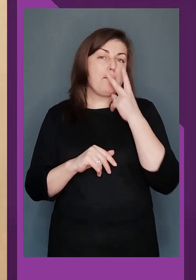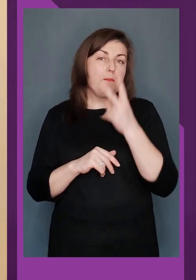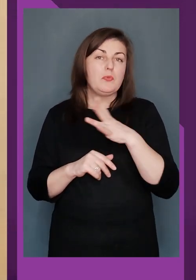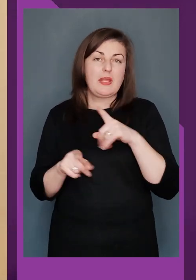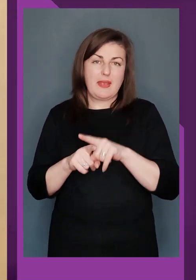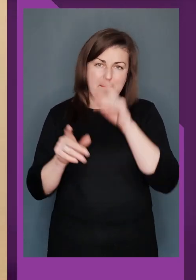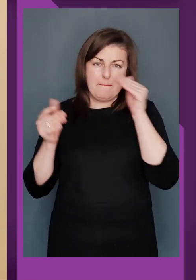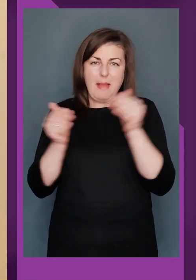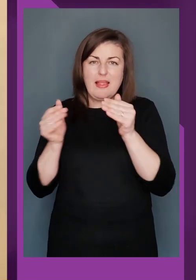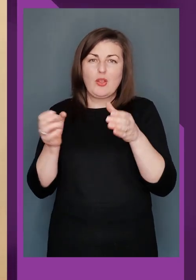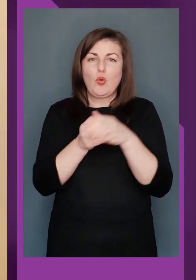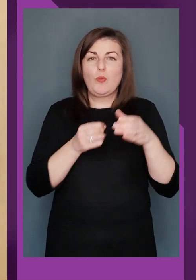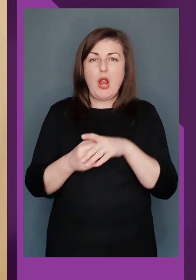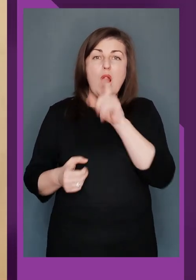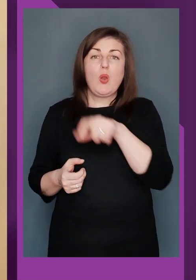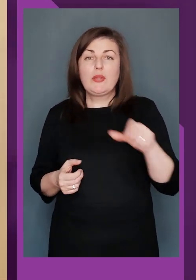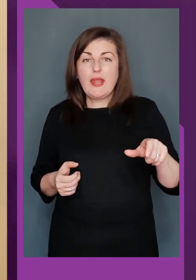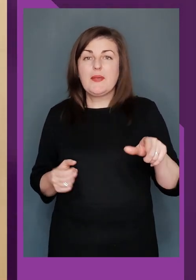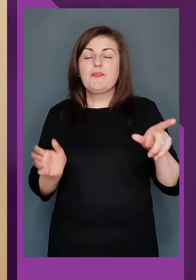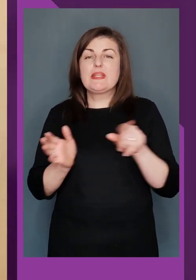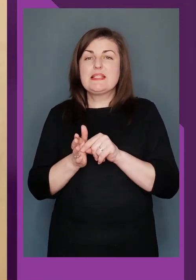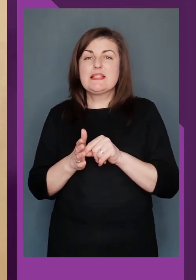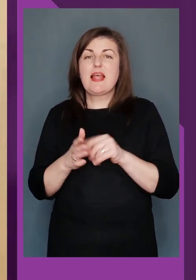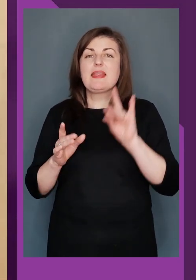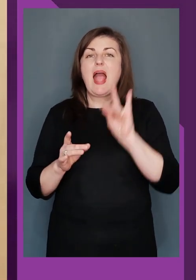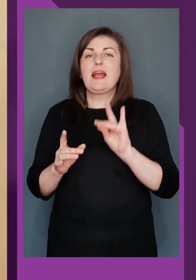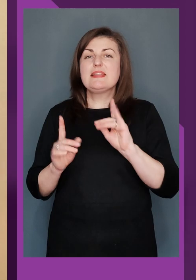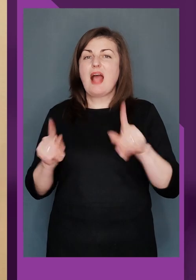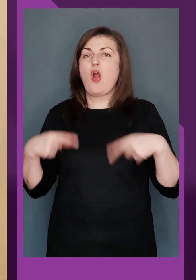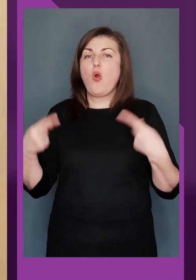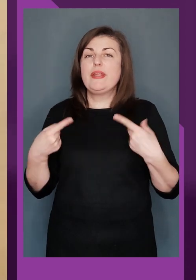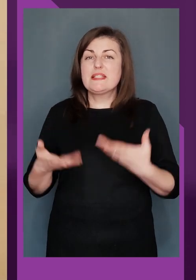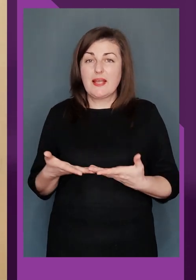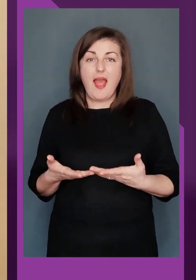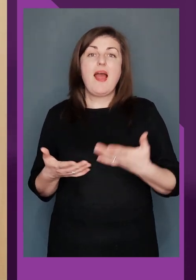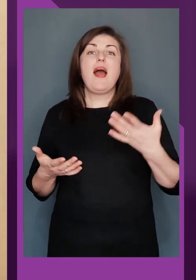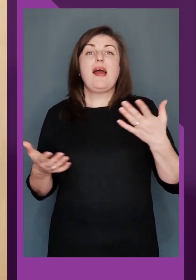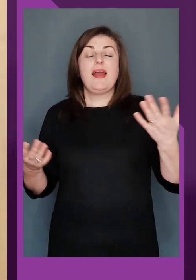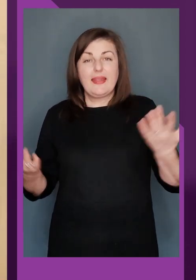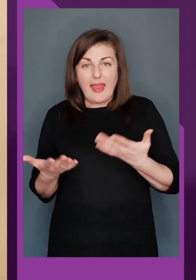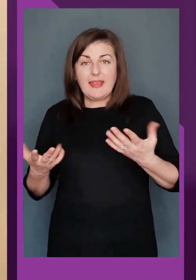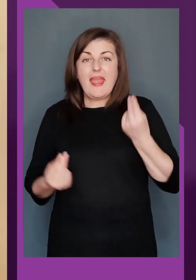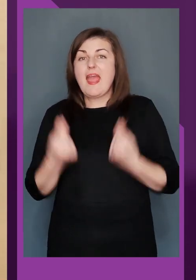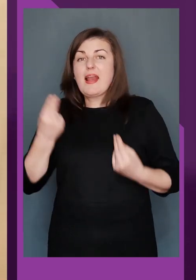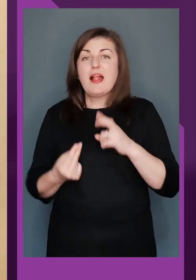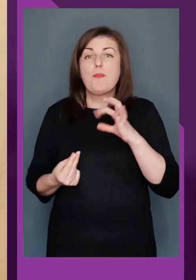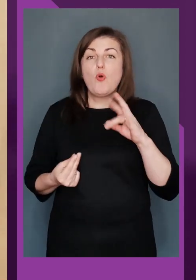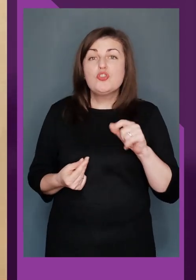там були такі маленькі угруповання людей на кріслах полісних, які